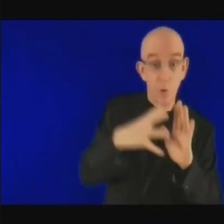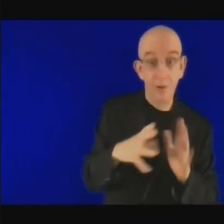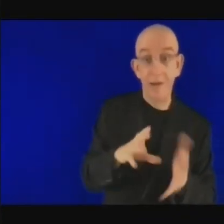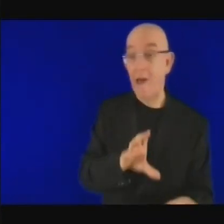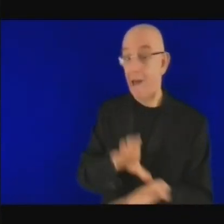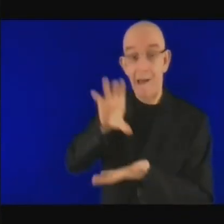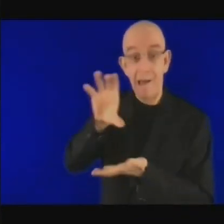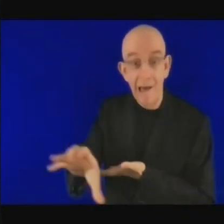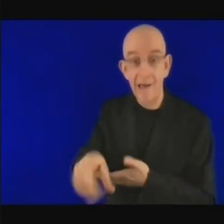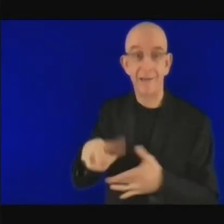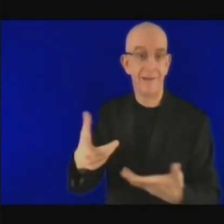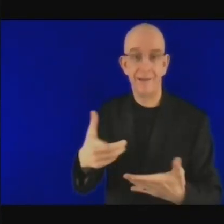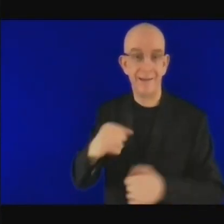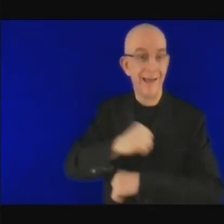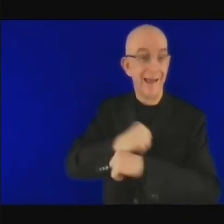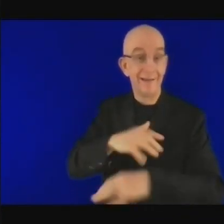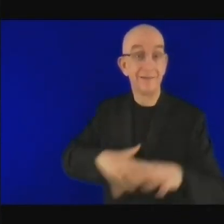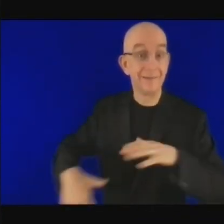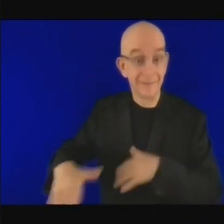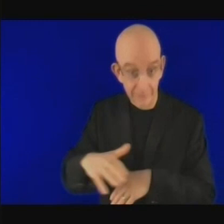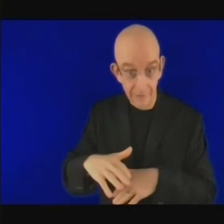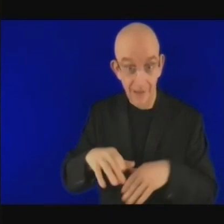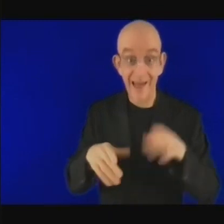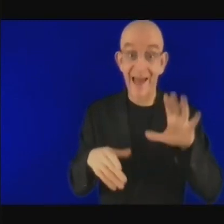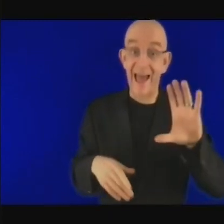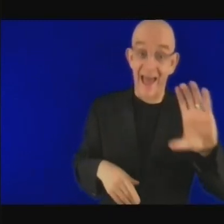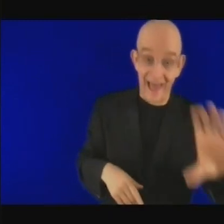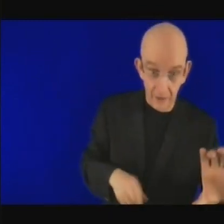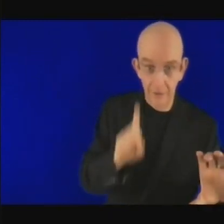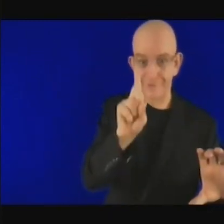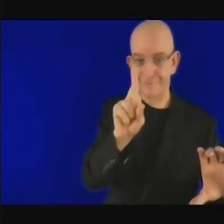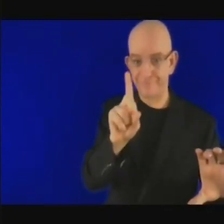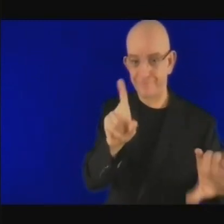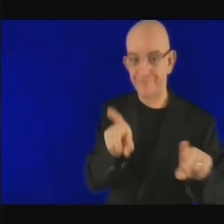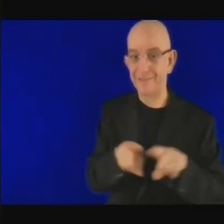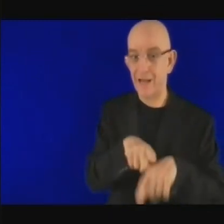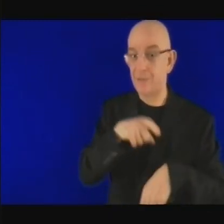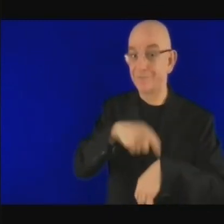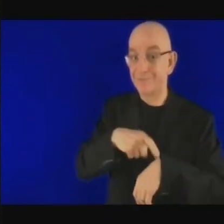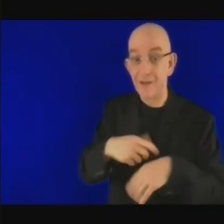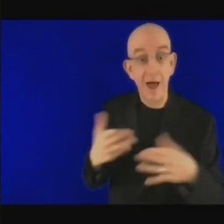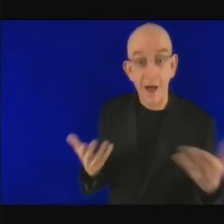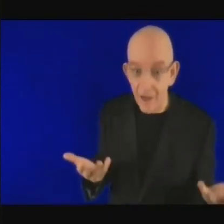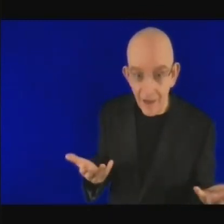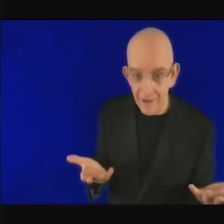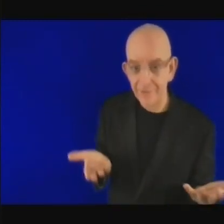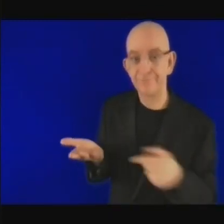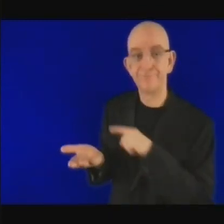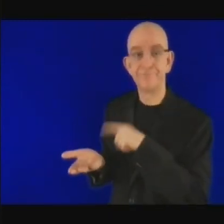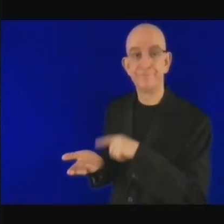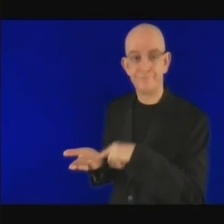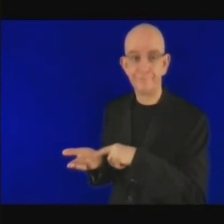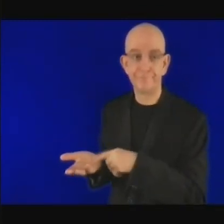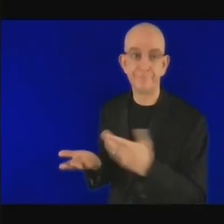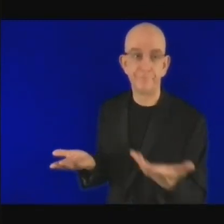doit pouvoir aussi